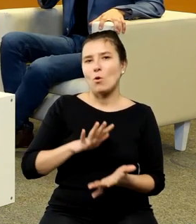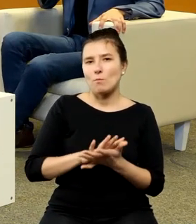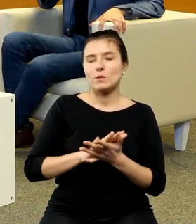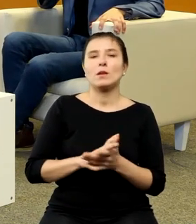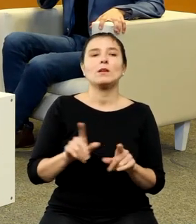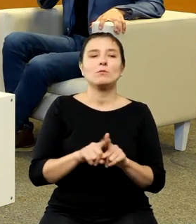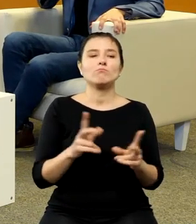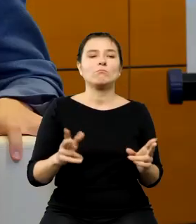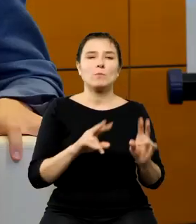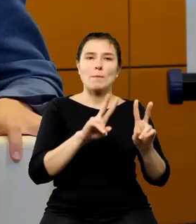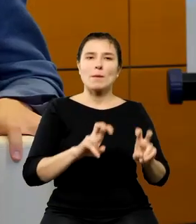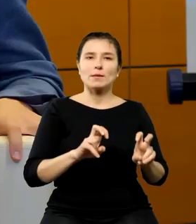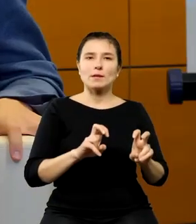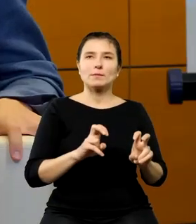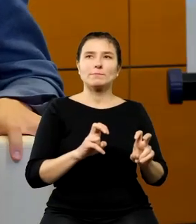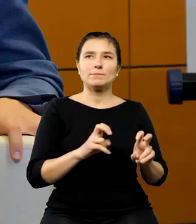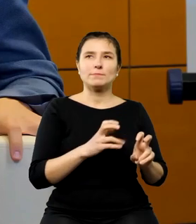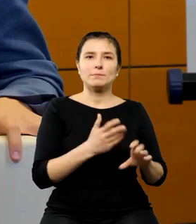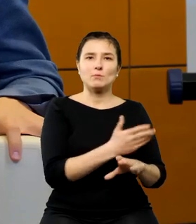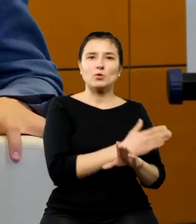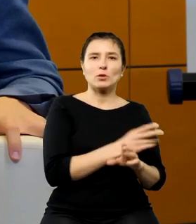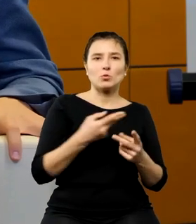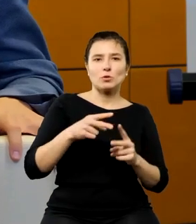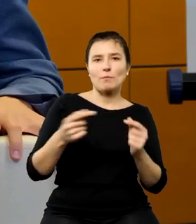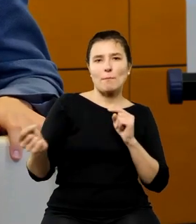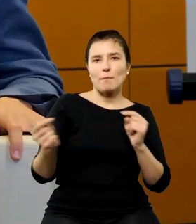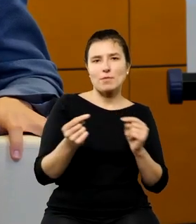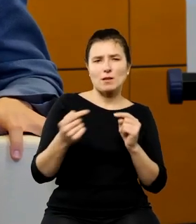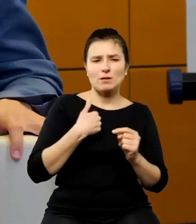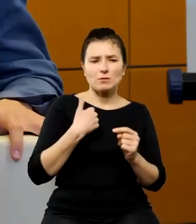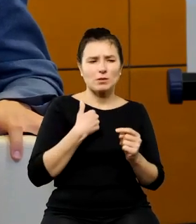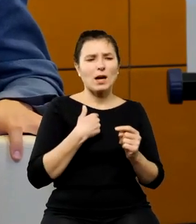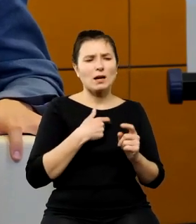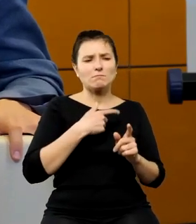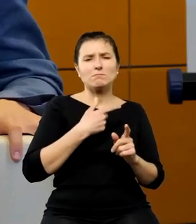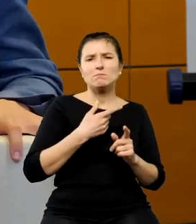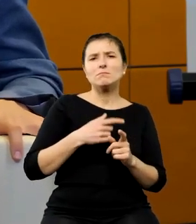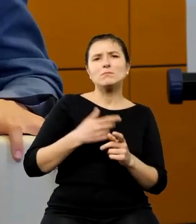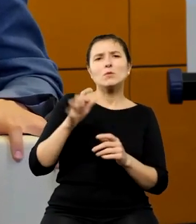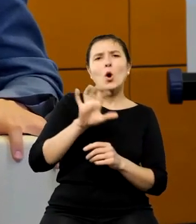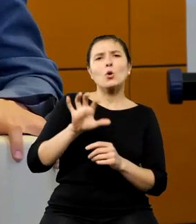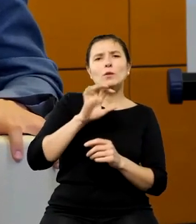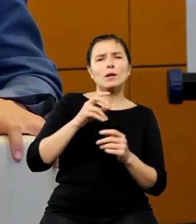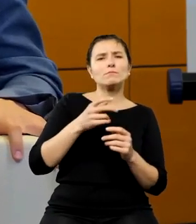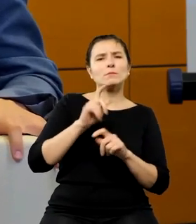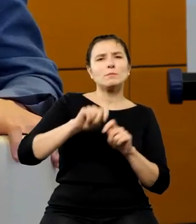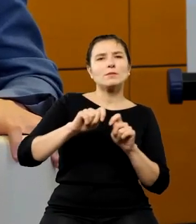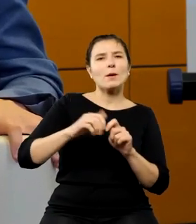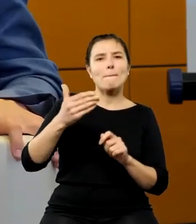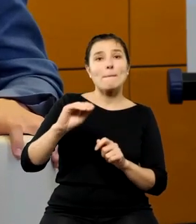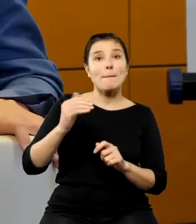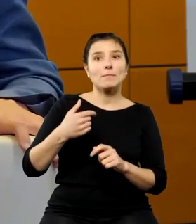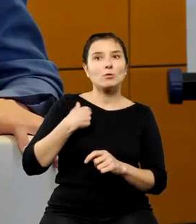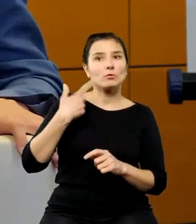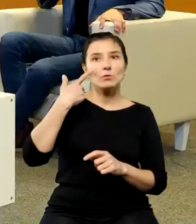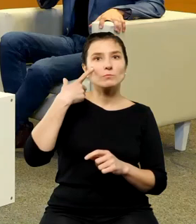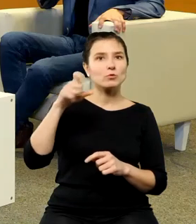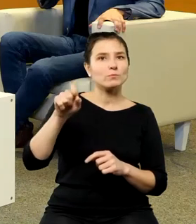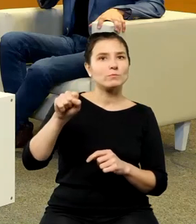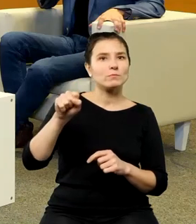badań poprzedzających udział w tym panelu przeglądałem te memy i to co rzuciło mi się w oczy to